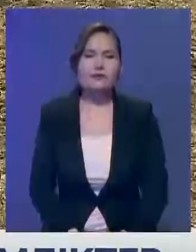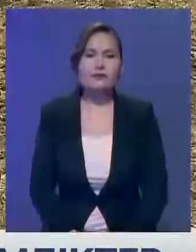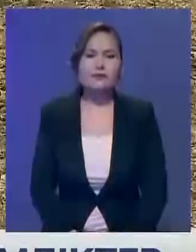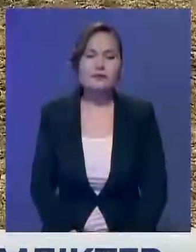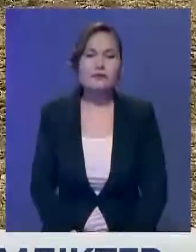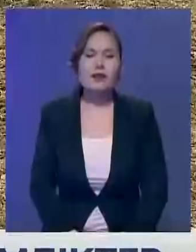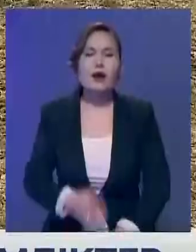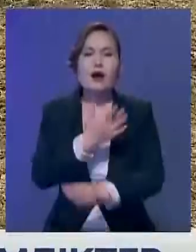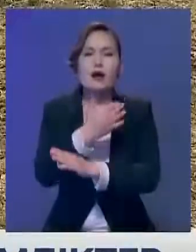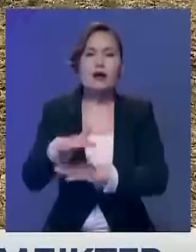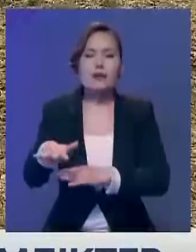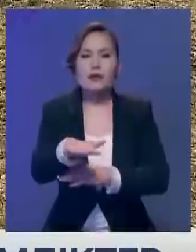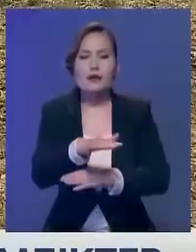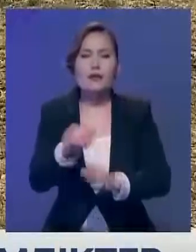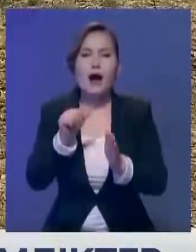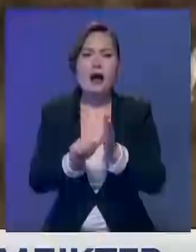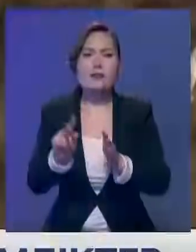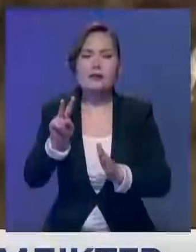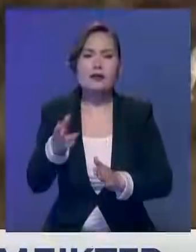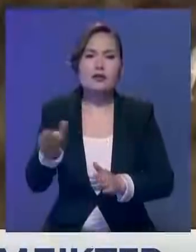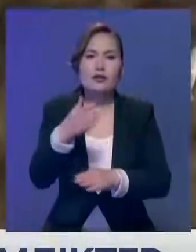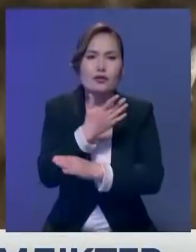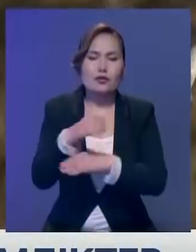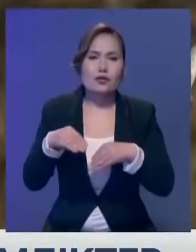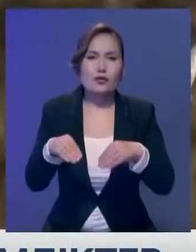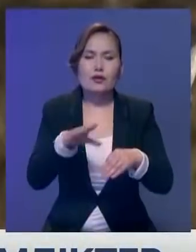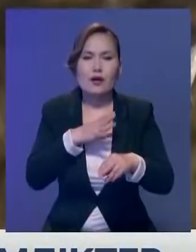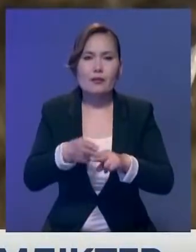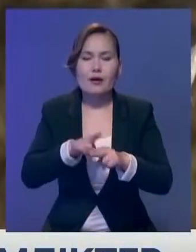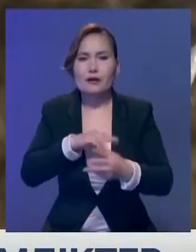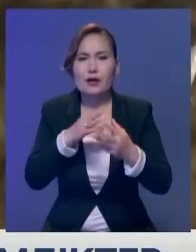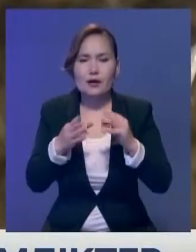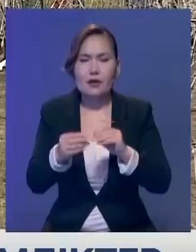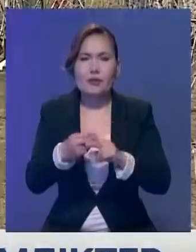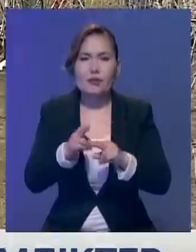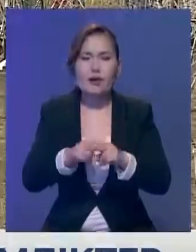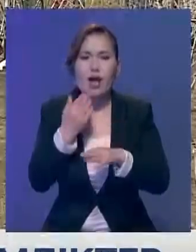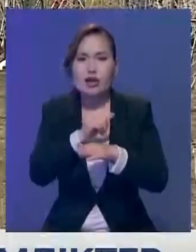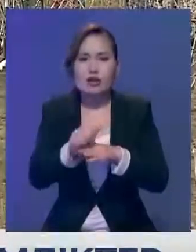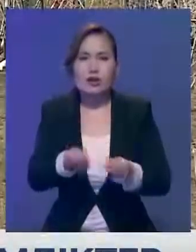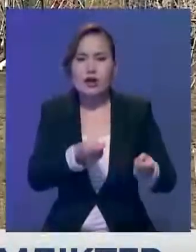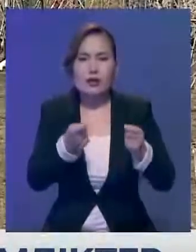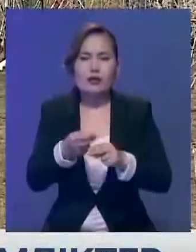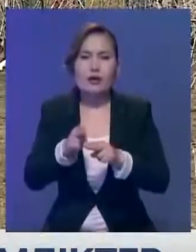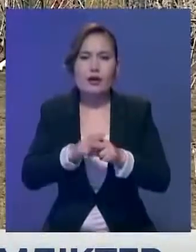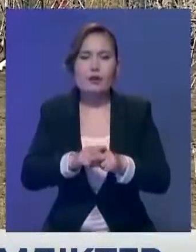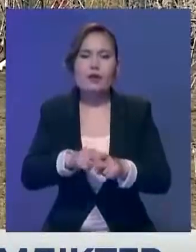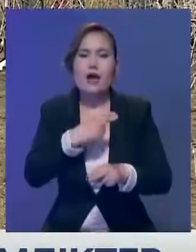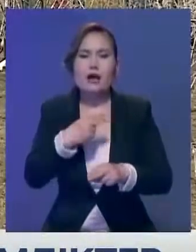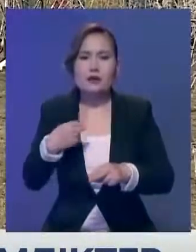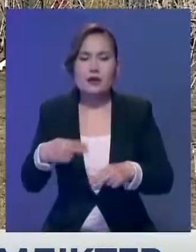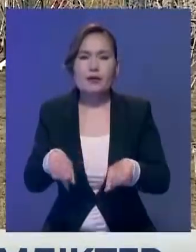Ботаникалық саябаққа барлығы алпыс екі түпі ғаш отырығызылды. Далекарли қайыңның скандинавиялық тұры. Мәселен, Шеветседі түгел